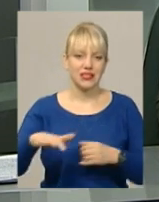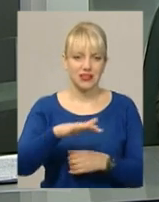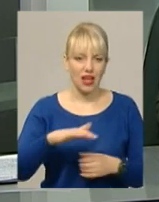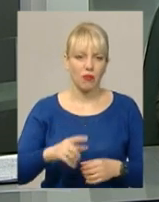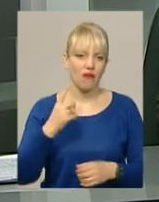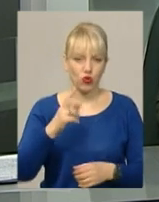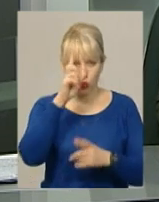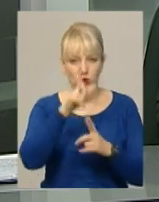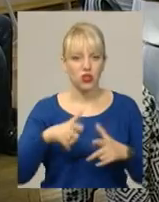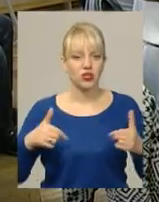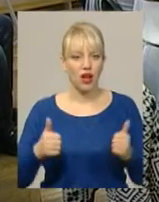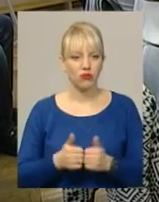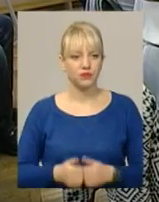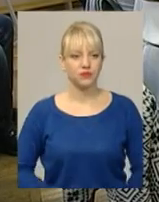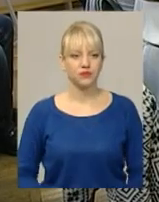Нісьміянова.